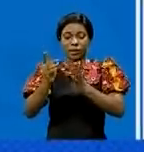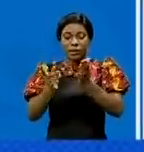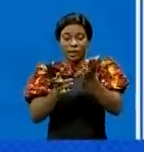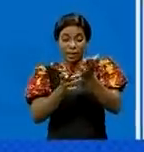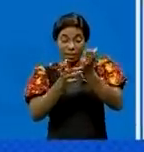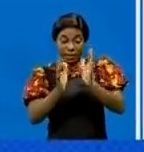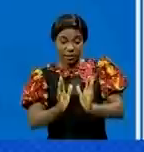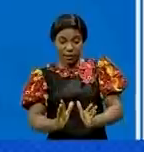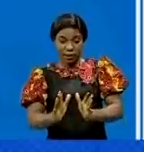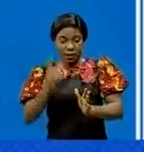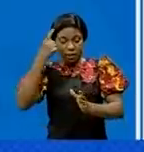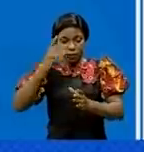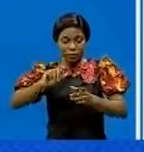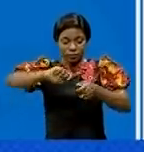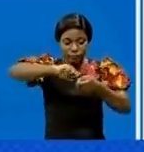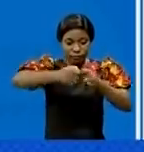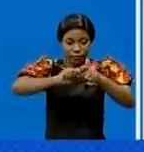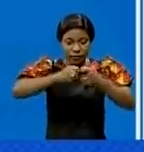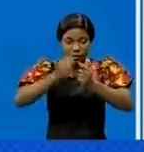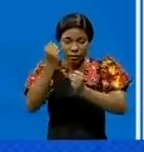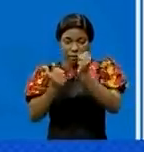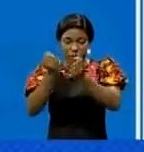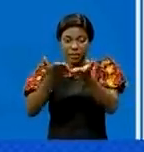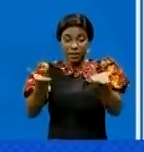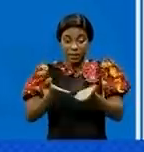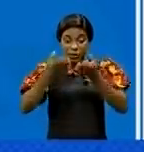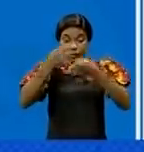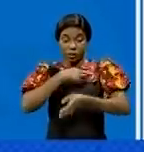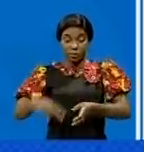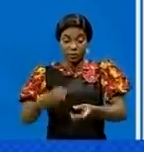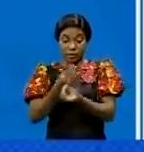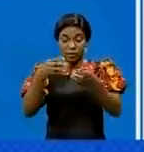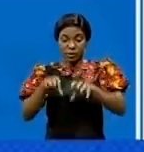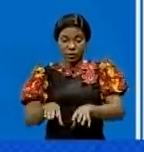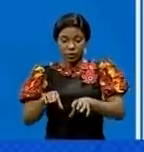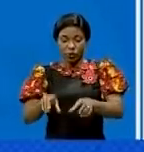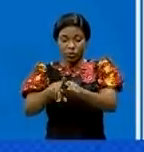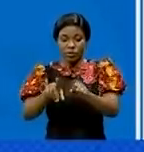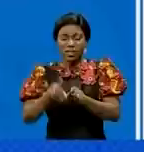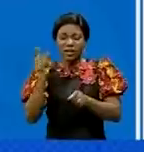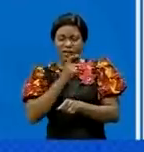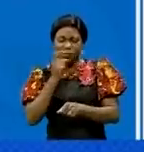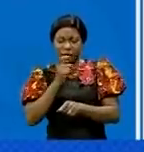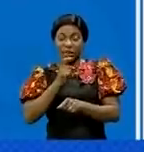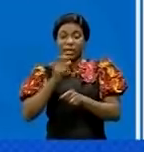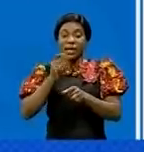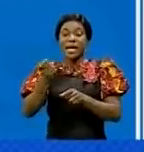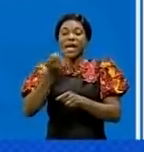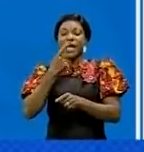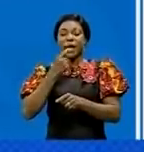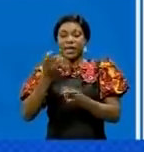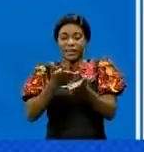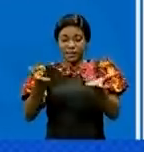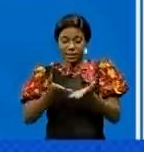domaine de montage de véhicules en République démocratique du Congo, des fabrications de produits pharmaceutiques nationals en favorisant